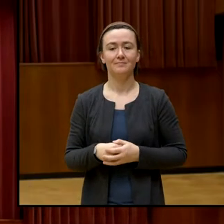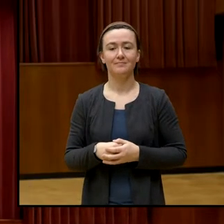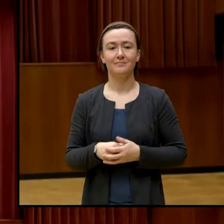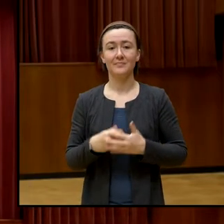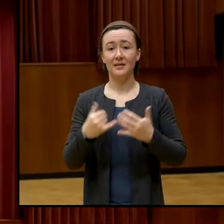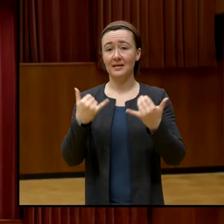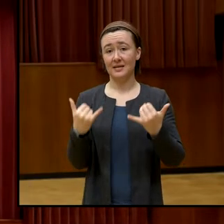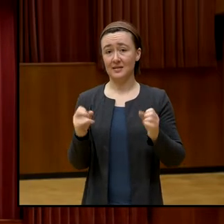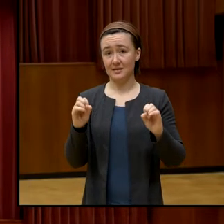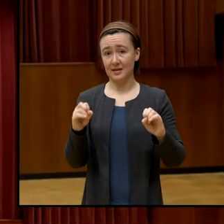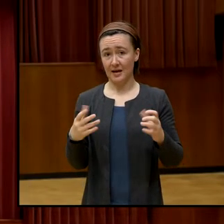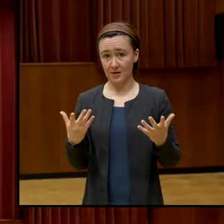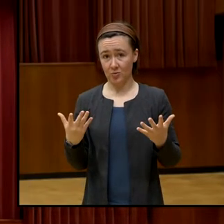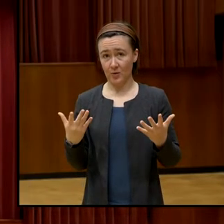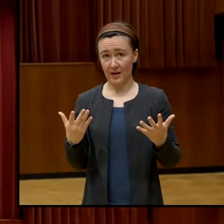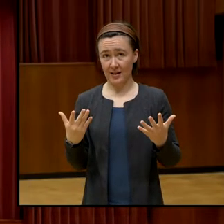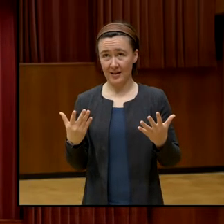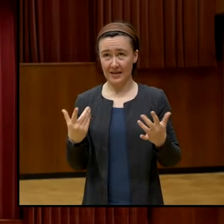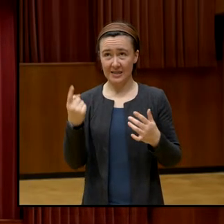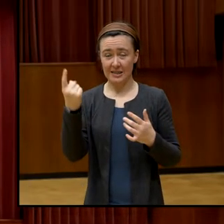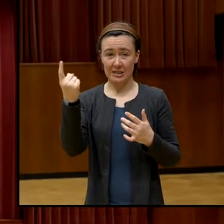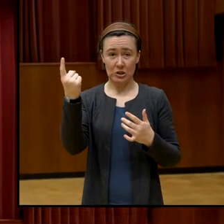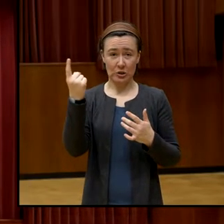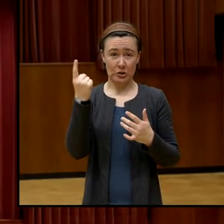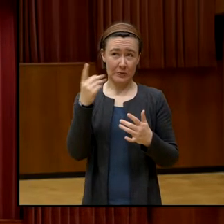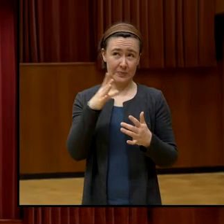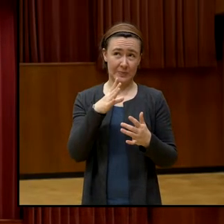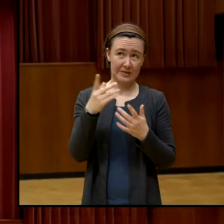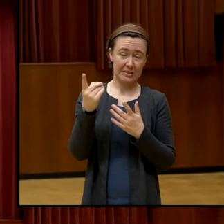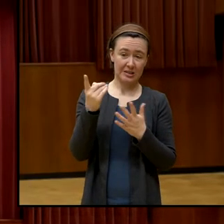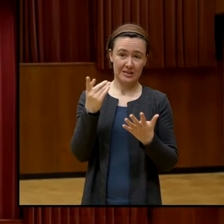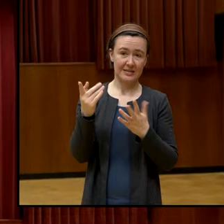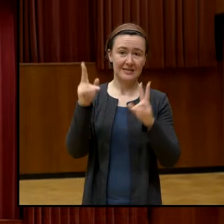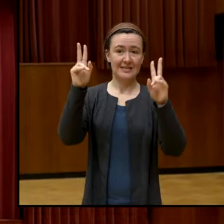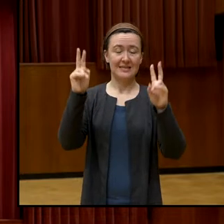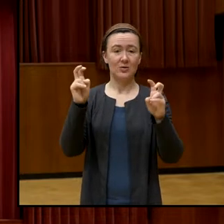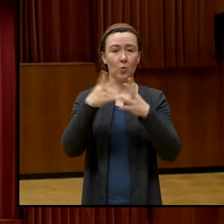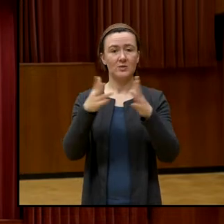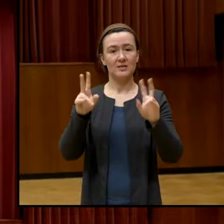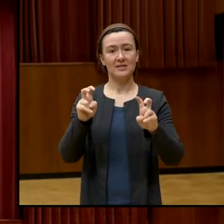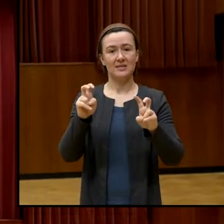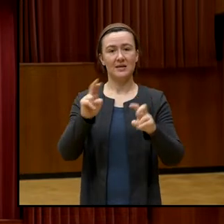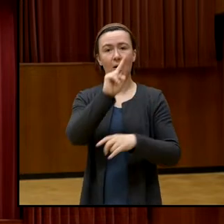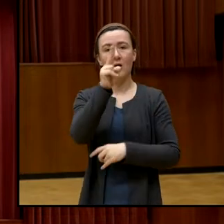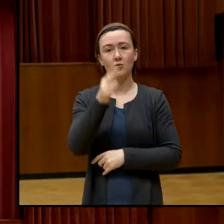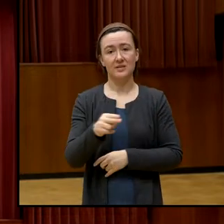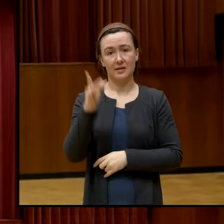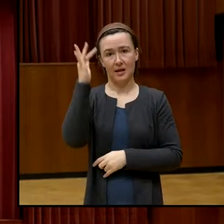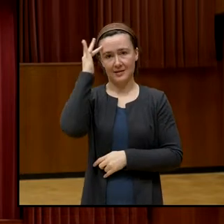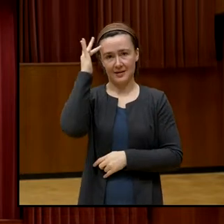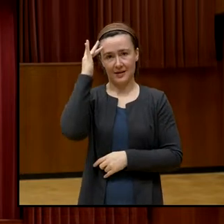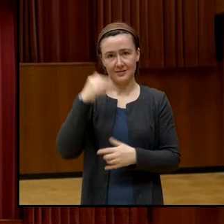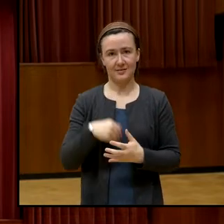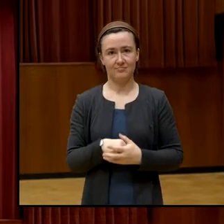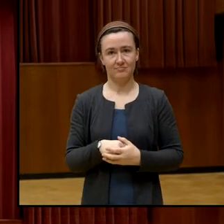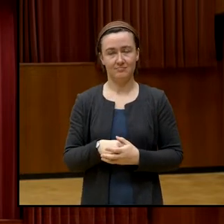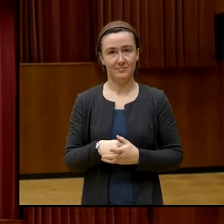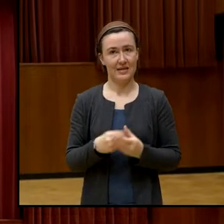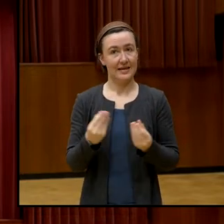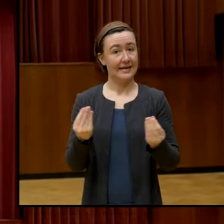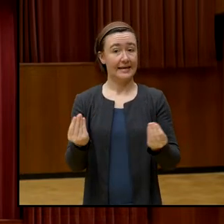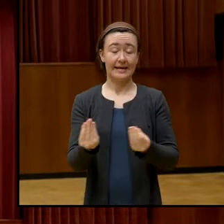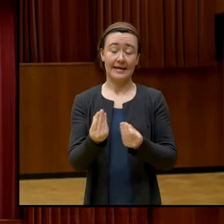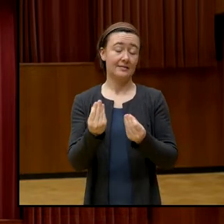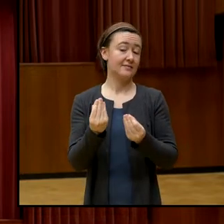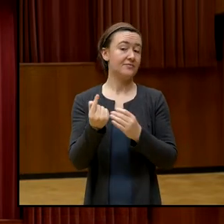Momentan treut über uns dieses große Thema der künstlichen Intelligenz. Da steht uns was ins Haus,